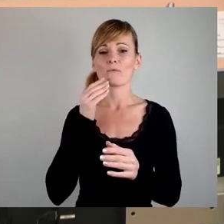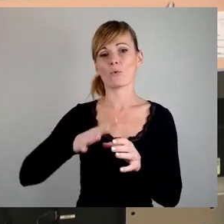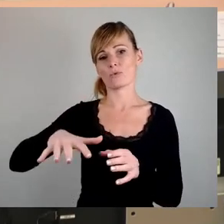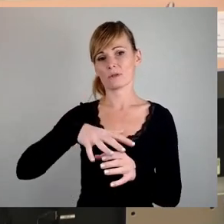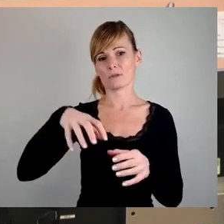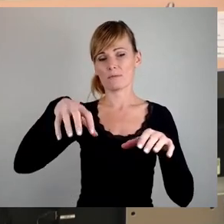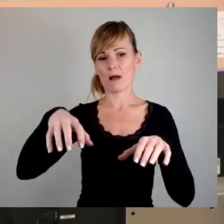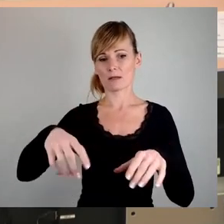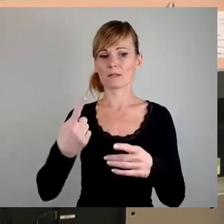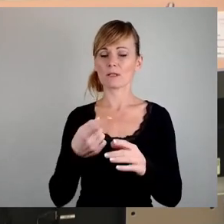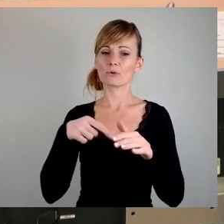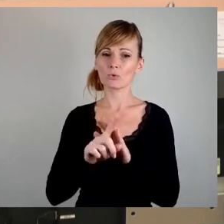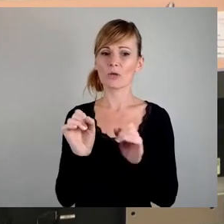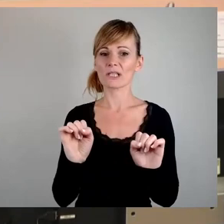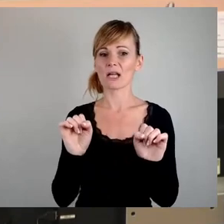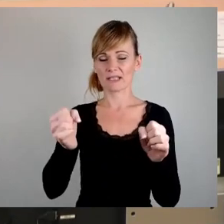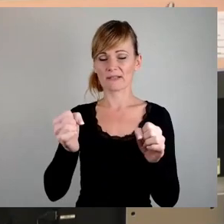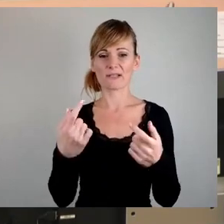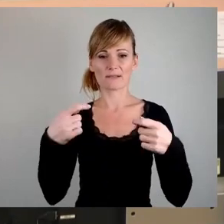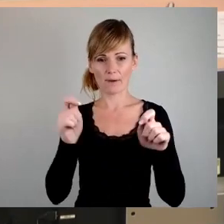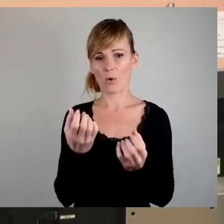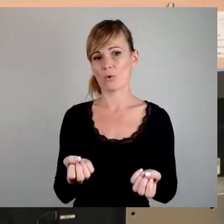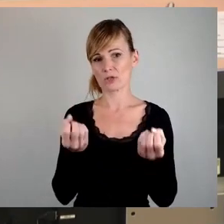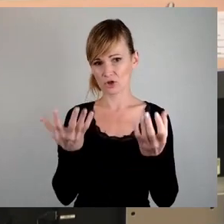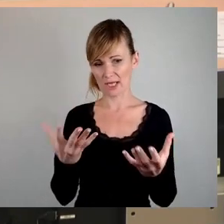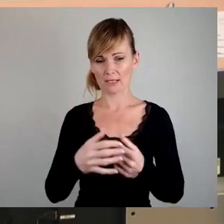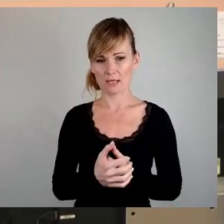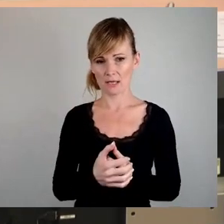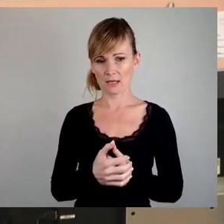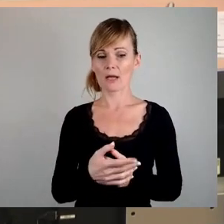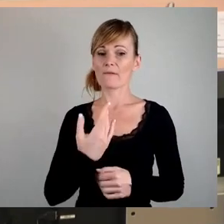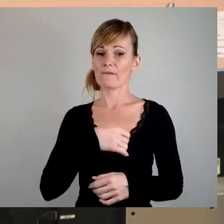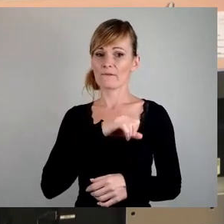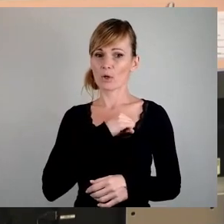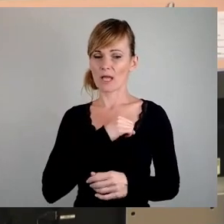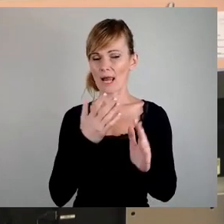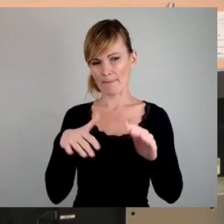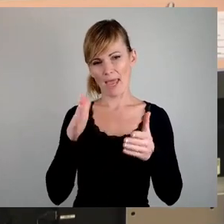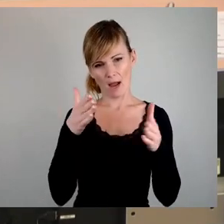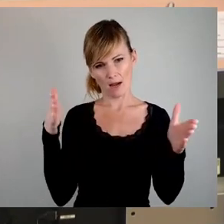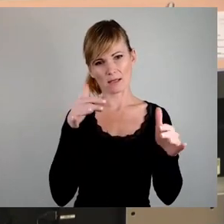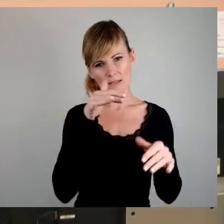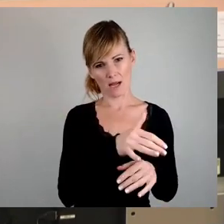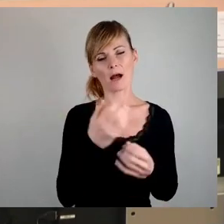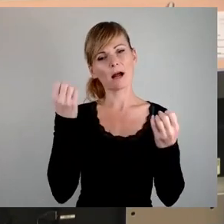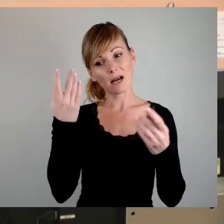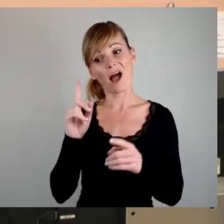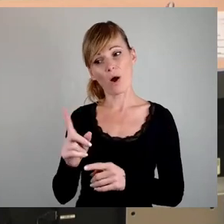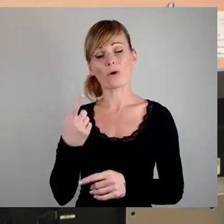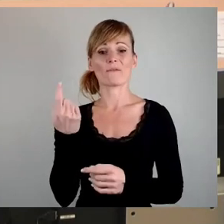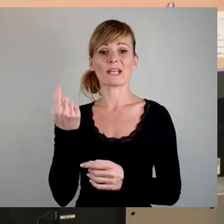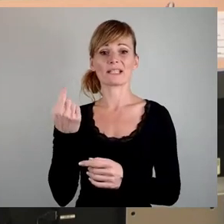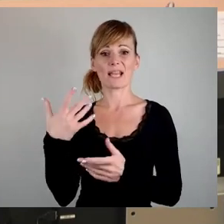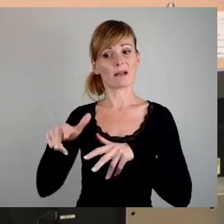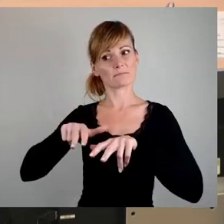Baugeschehen. Die Vorteile überwiegen, wenngleich jedem klar sein muss, was auch hier für ein finanzieller Kraftakt vor uns liegt.